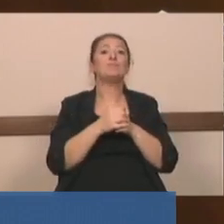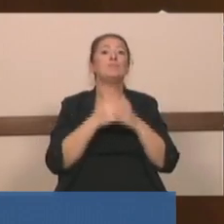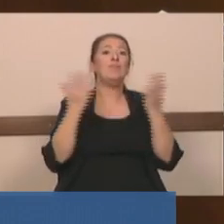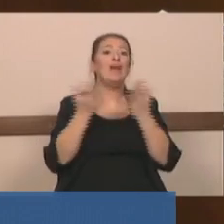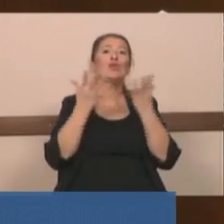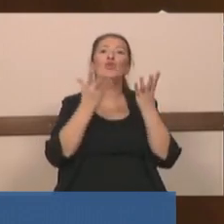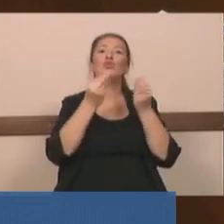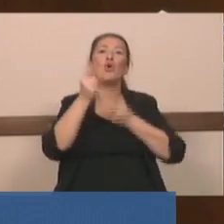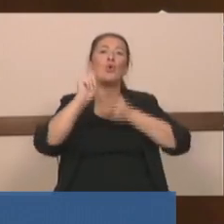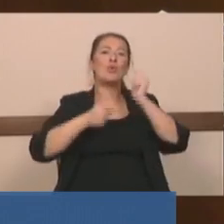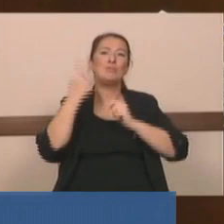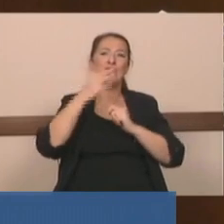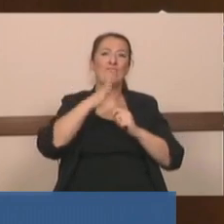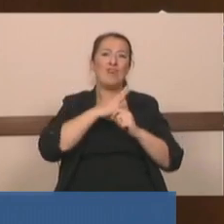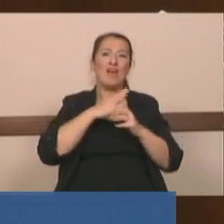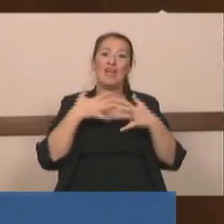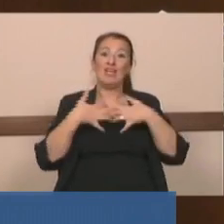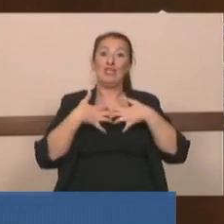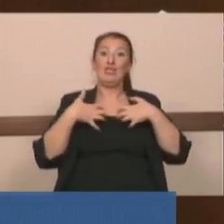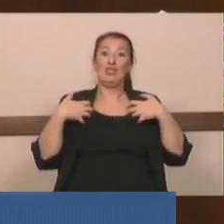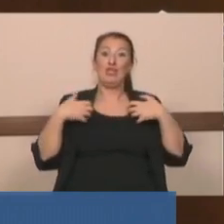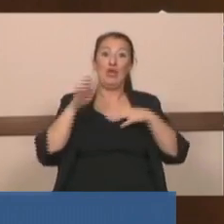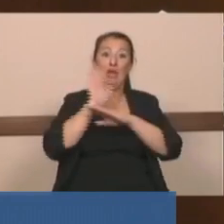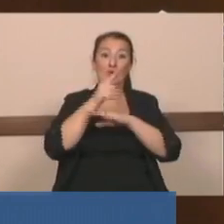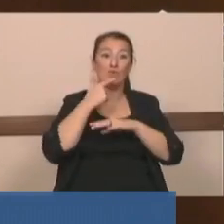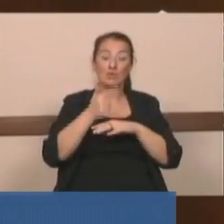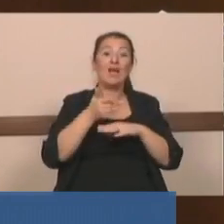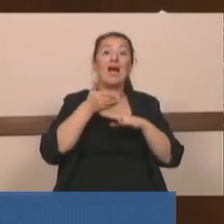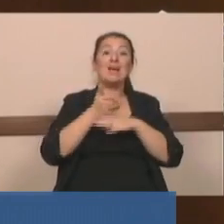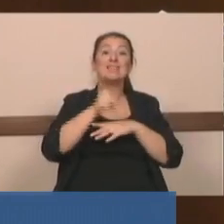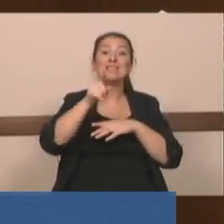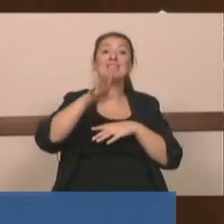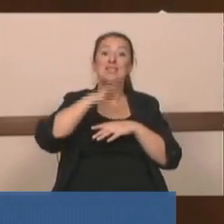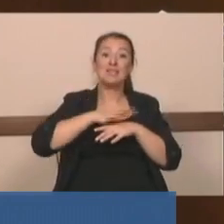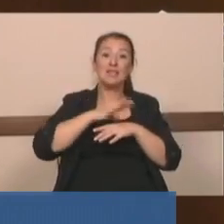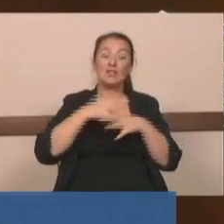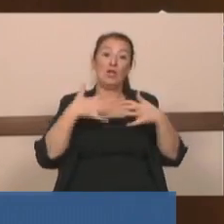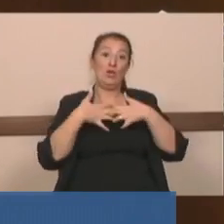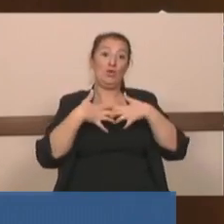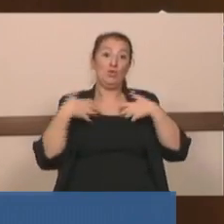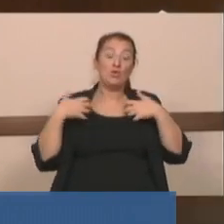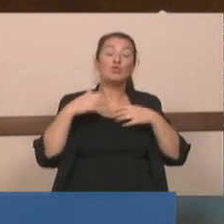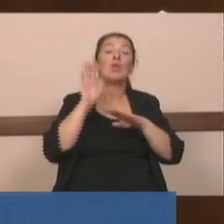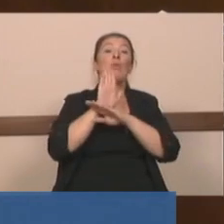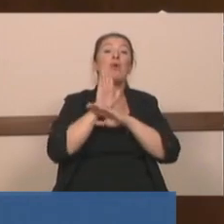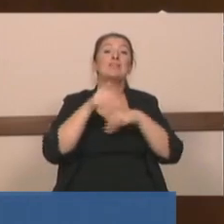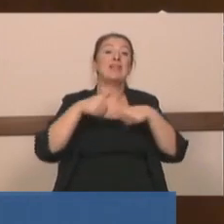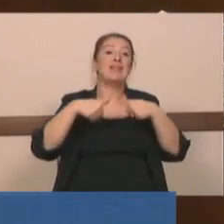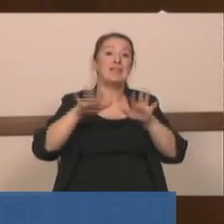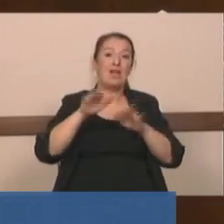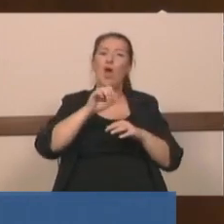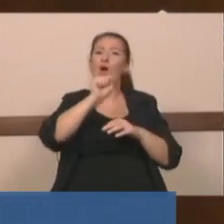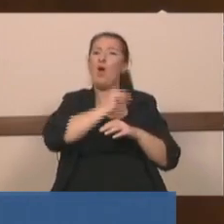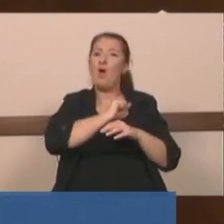cesur demokrasi diyorsunuz ya aslında sizin istediğiniz cesur demokrasi değil, itaat eden korkak